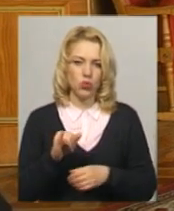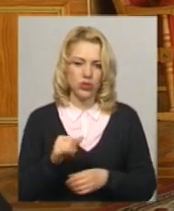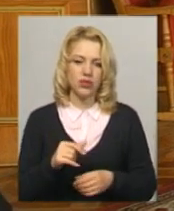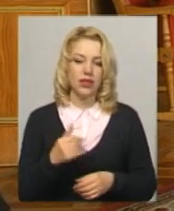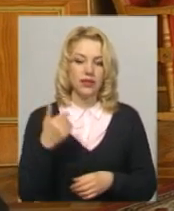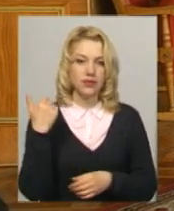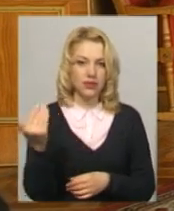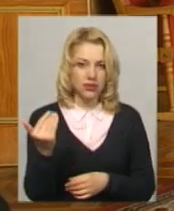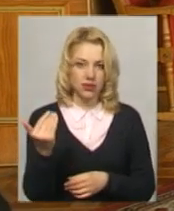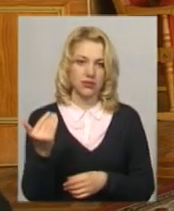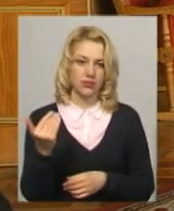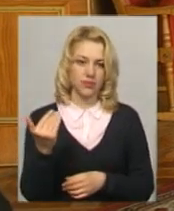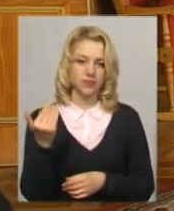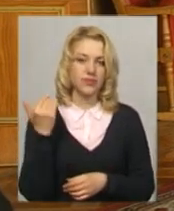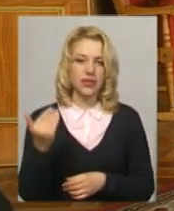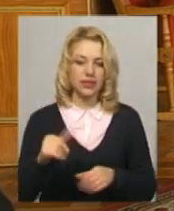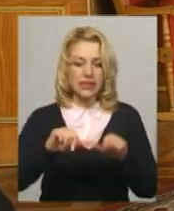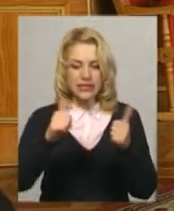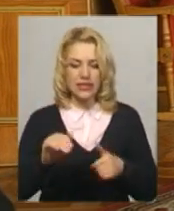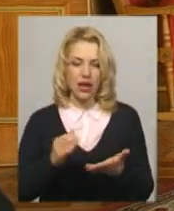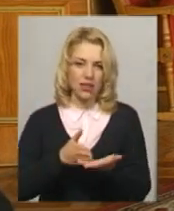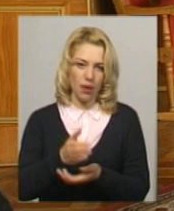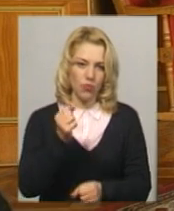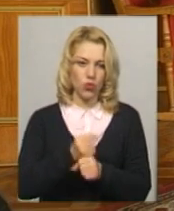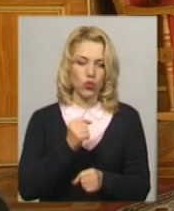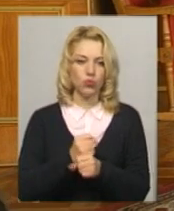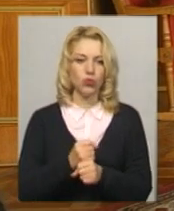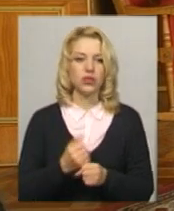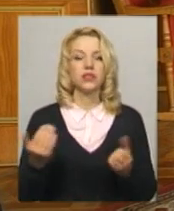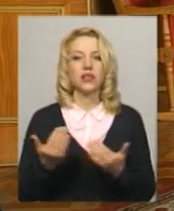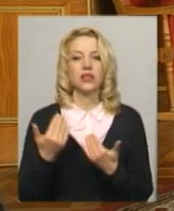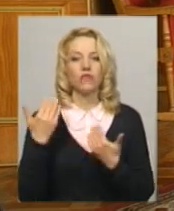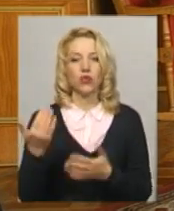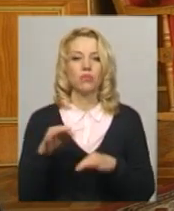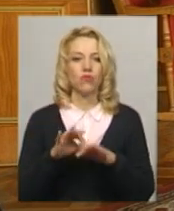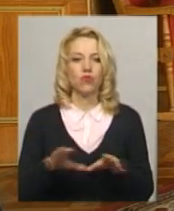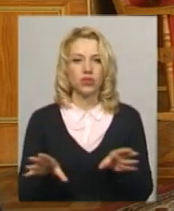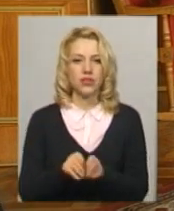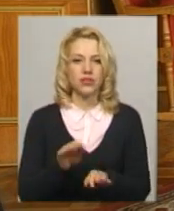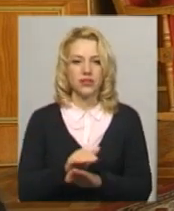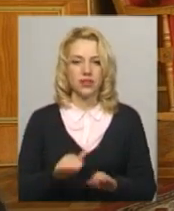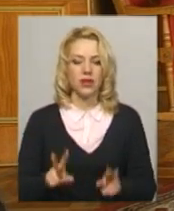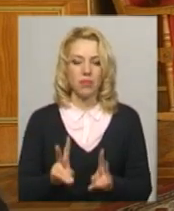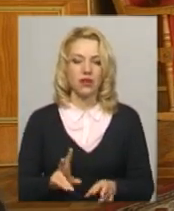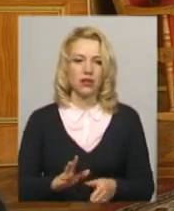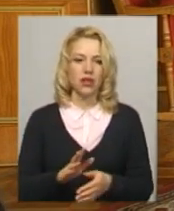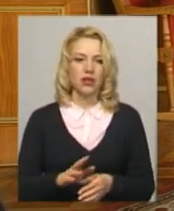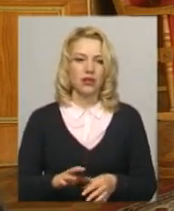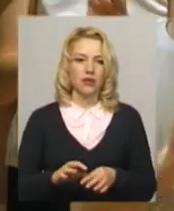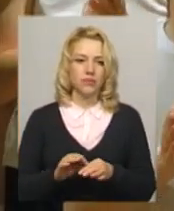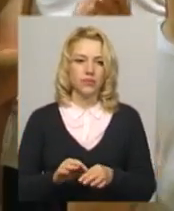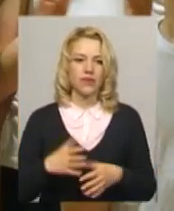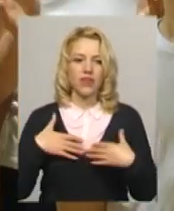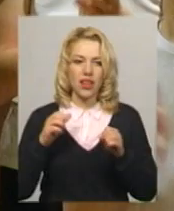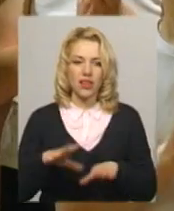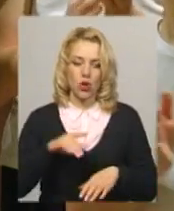їхній стиль і напрямок роботи, який вони проводять з дітками, як вони вкладають свою душу в наших діток.